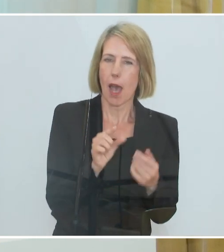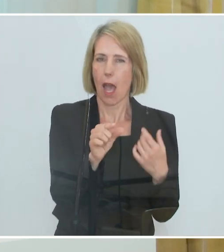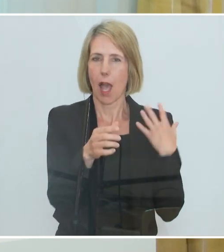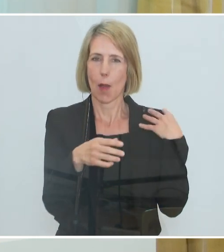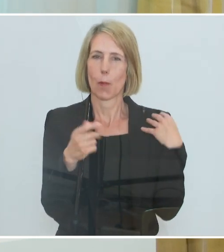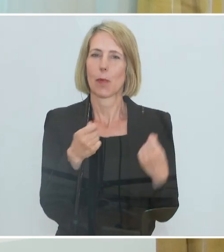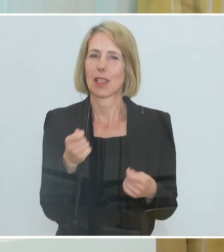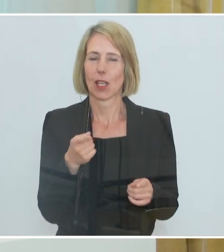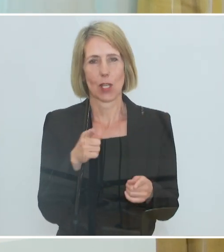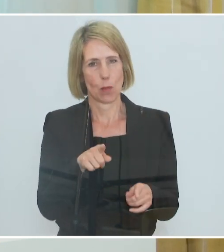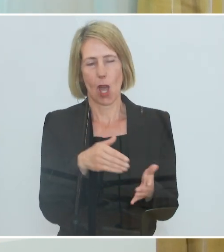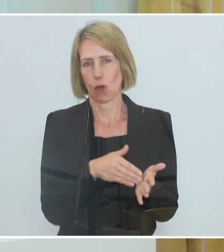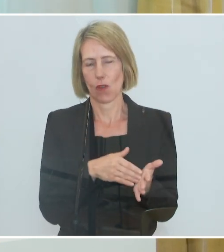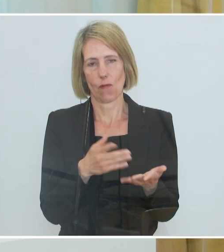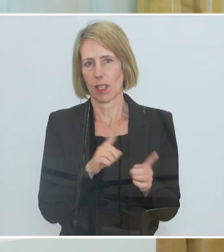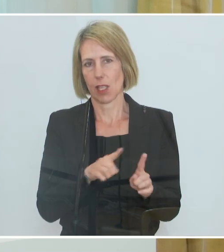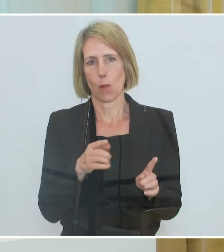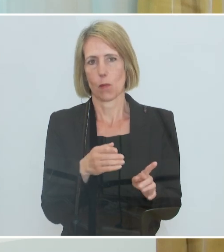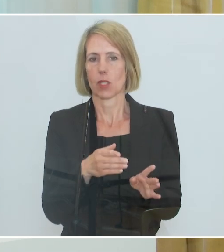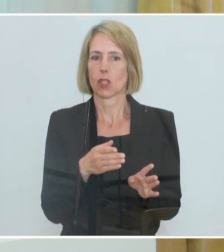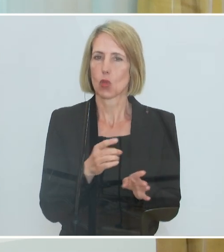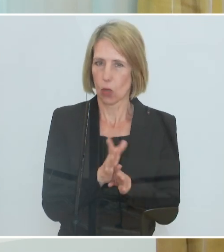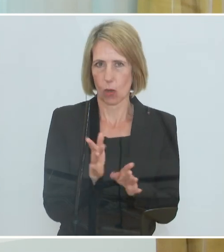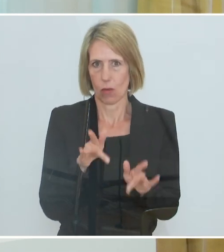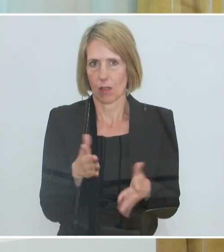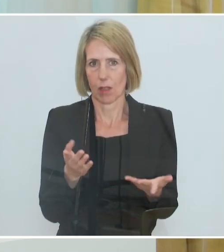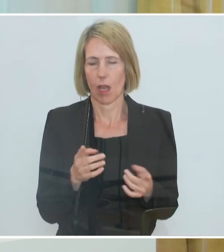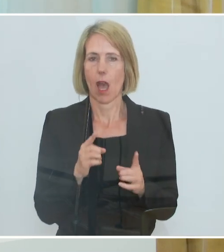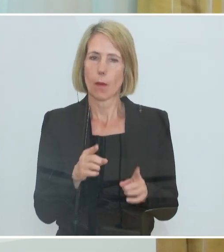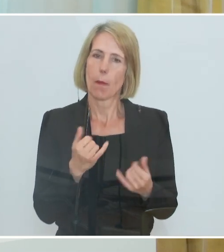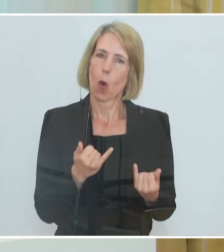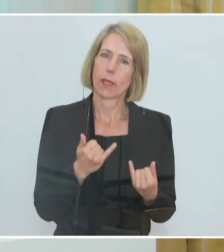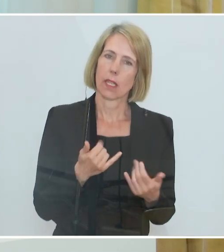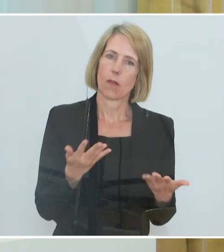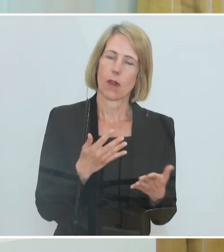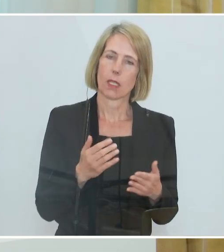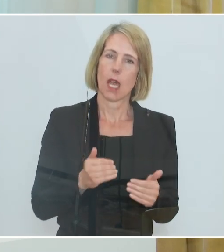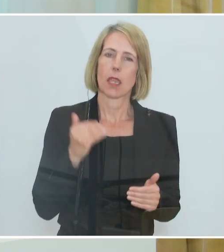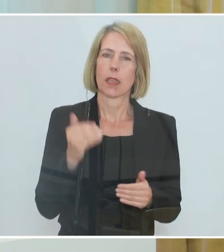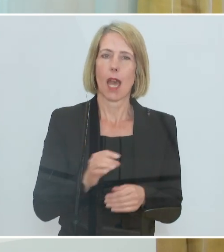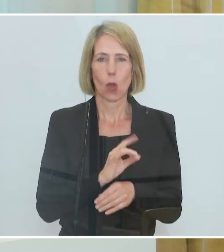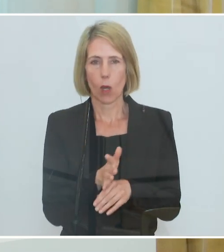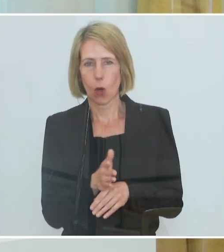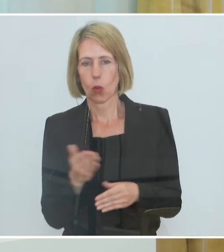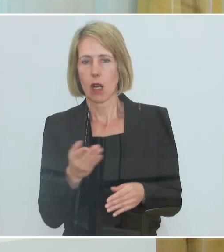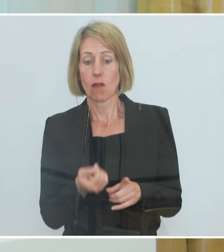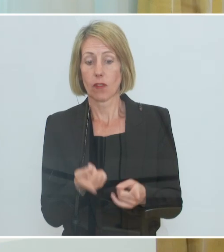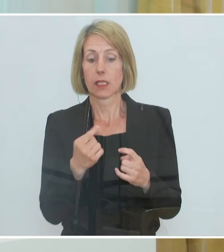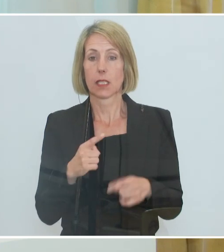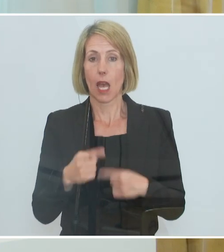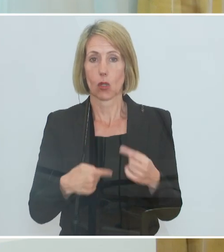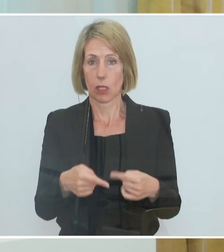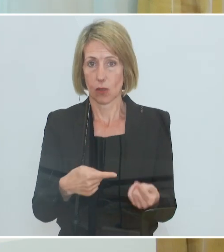Aber im Moment haben wir ja das Zusammentreffen mehrerer Faktoren. Das eine ist Post-Corona und alles, was sich daraus entwickelt.